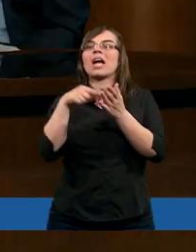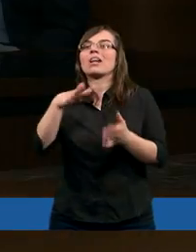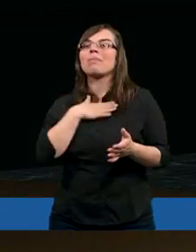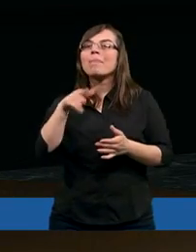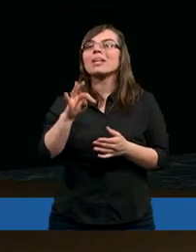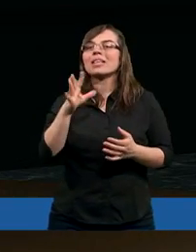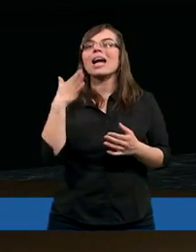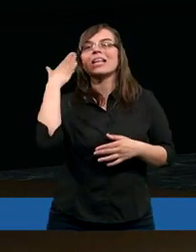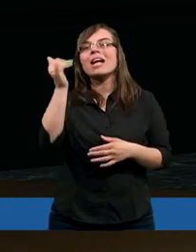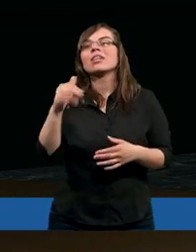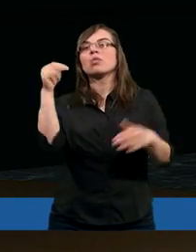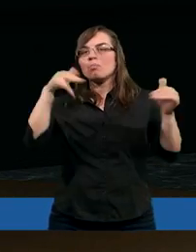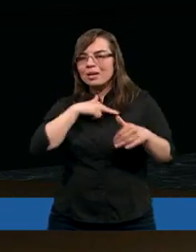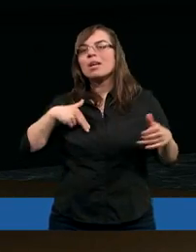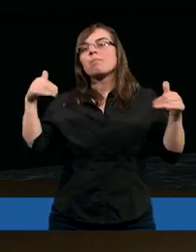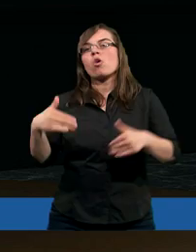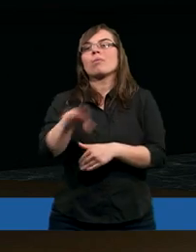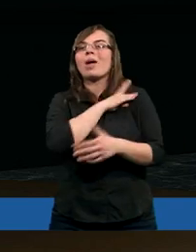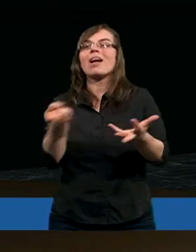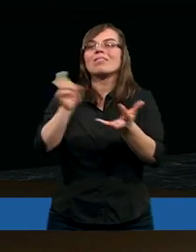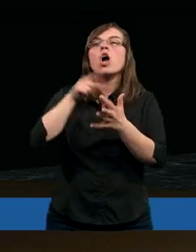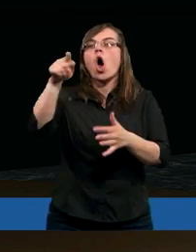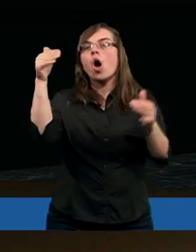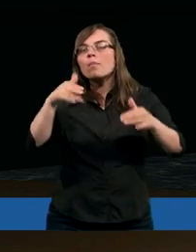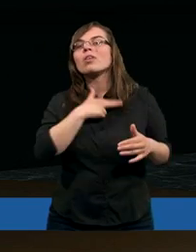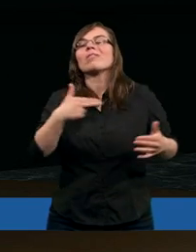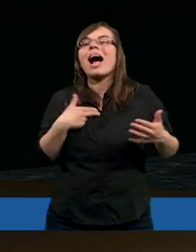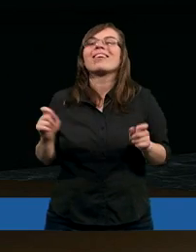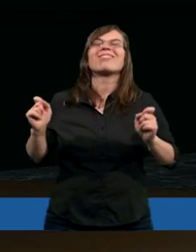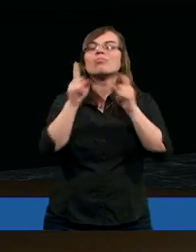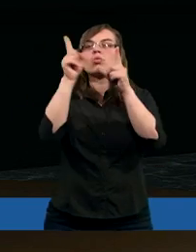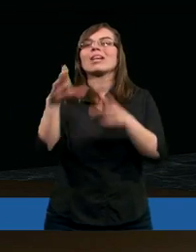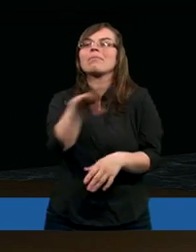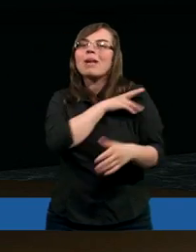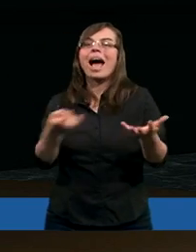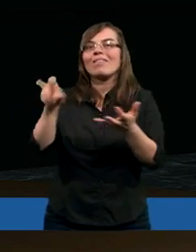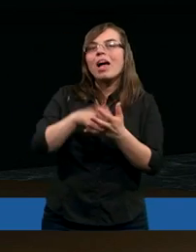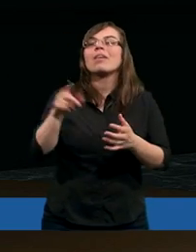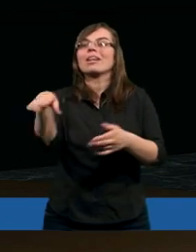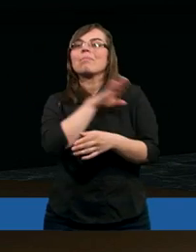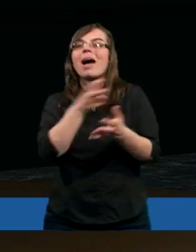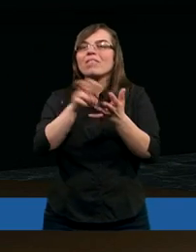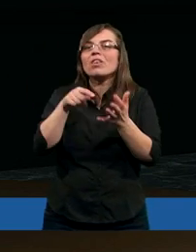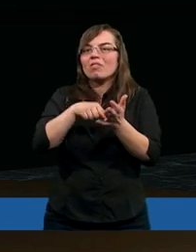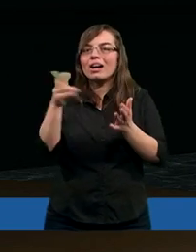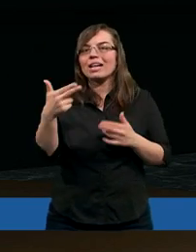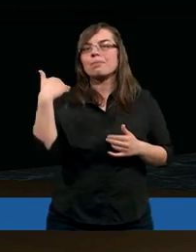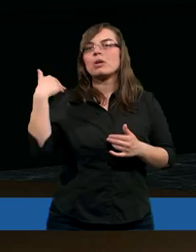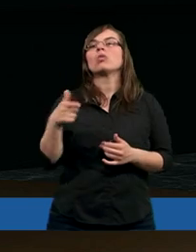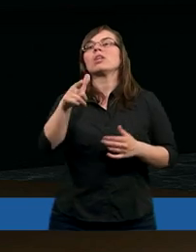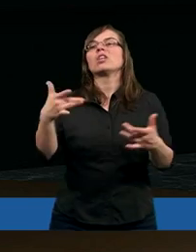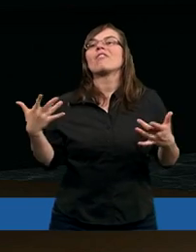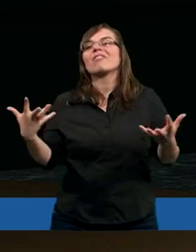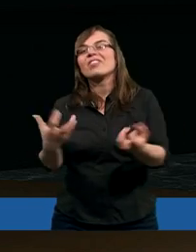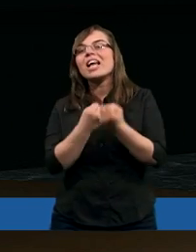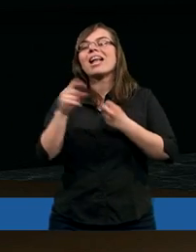to w tym teraz mamy też nadzieję, że i my możemy zmartwychwstać, że On nas może zbudzić z martwych. Wiemy, że On też w chwili, kiedy zmartwychwstał, jest to napisane, że wziął